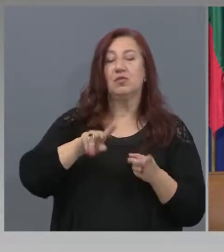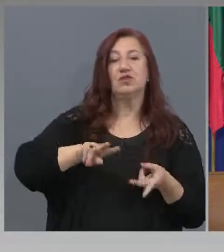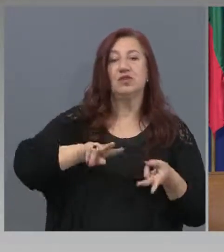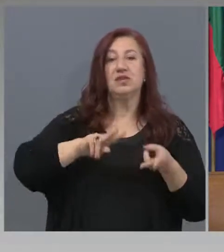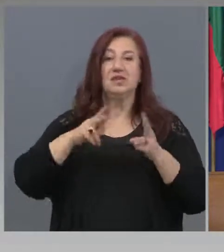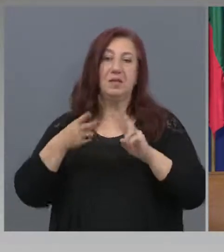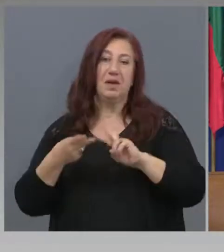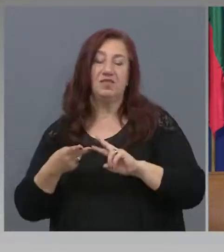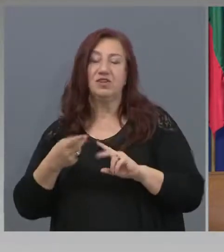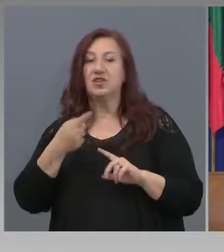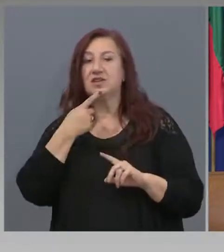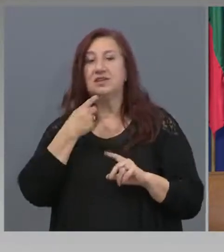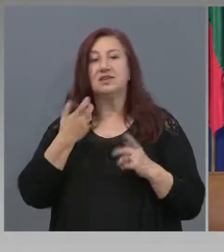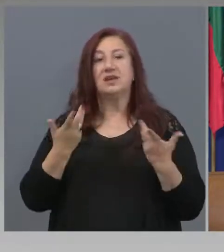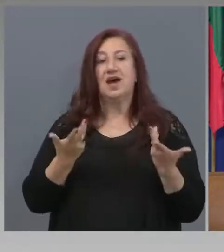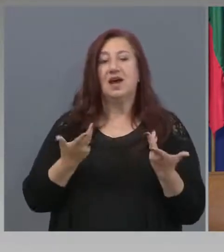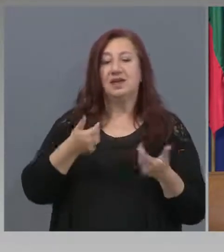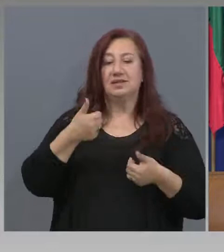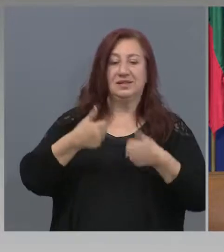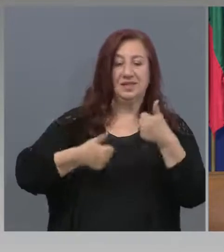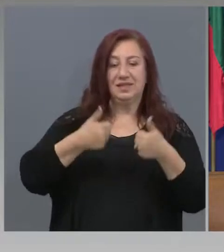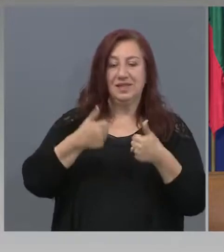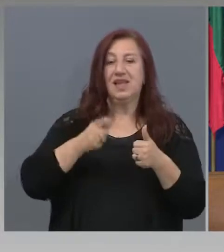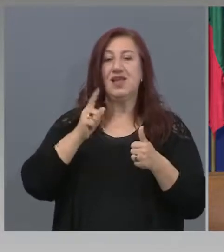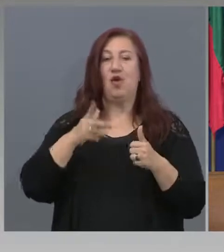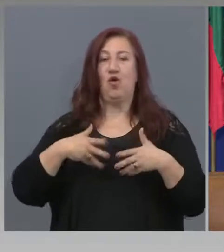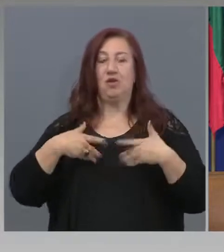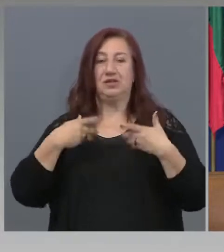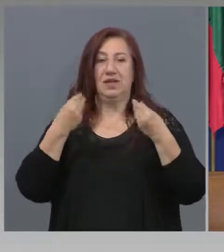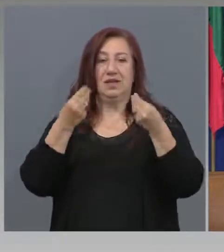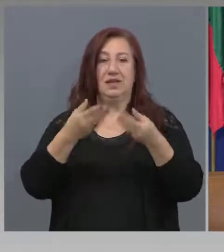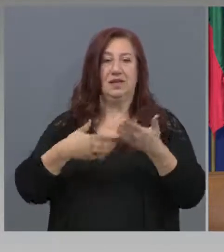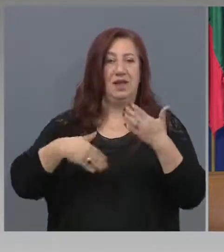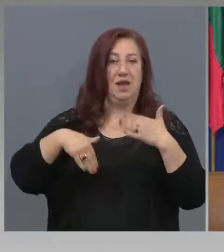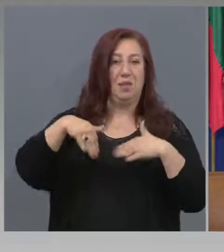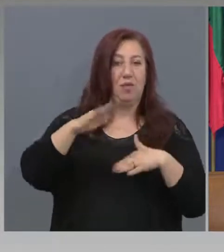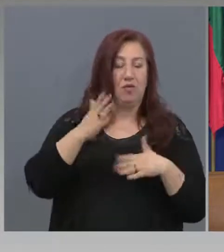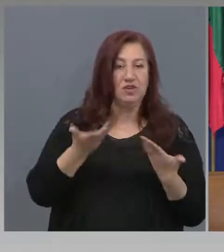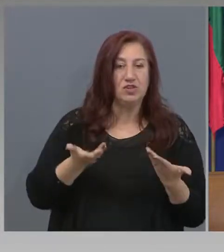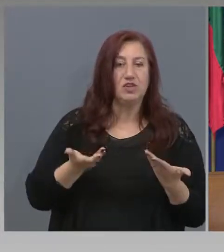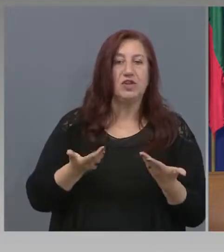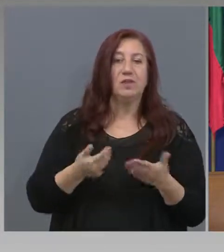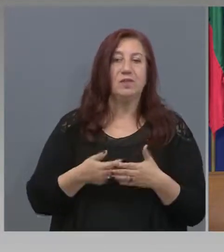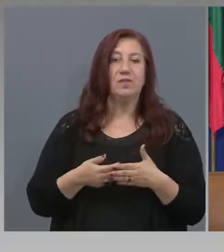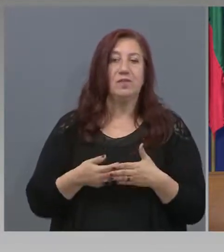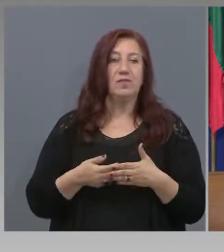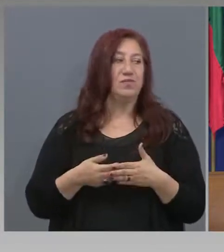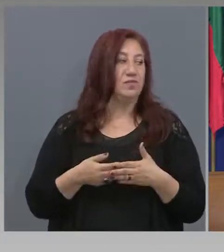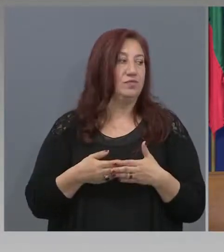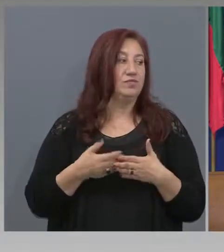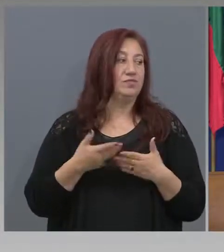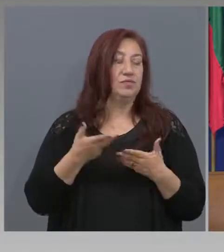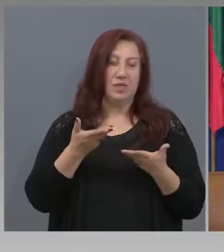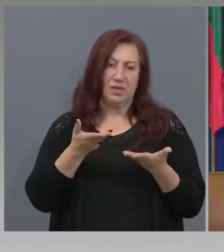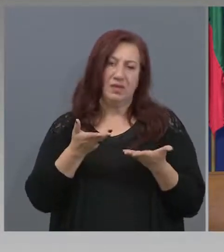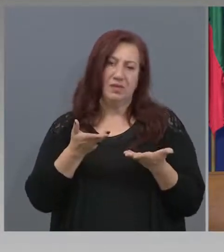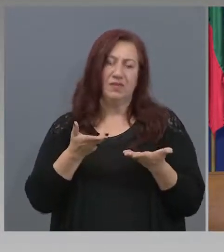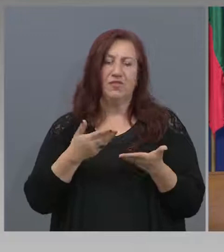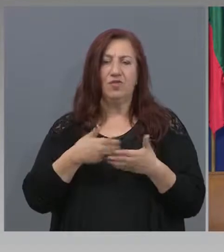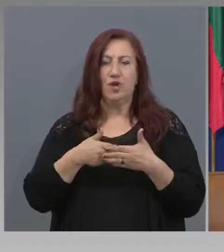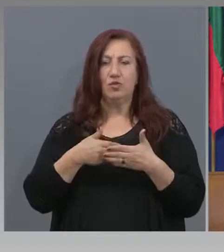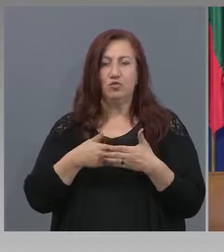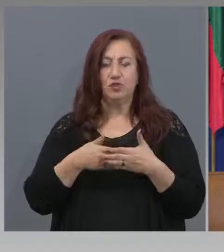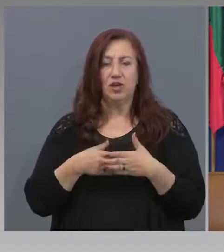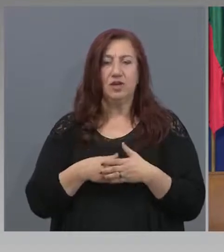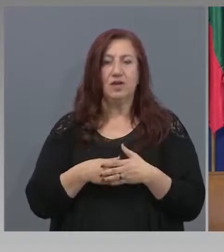състезания, кой иска да даде повече и да изглежда по-симпатичен в учети на гражданите. Аз